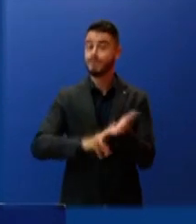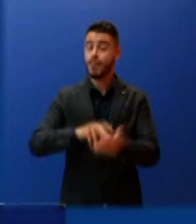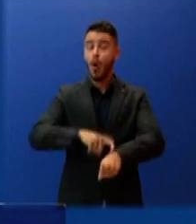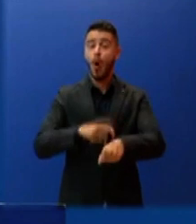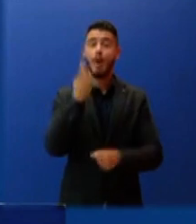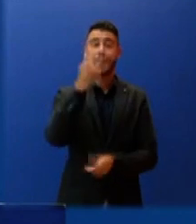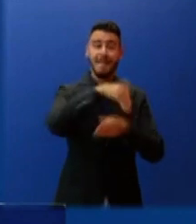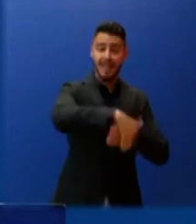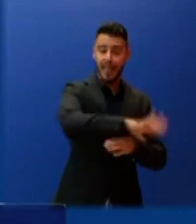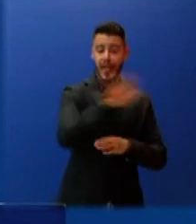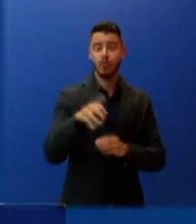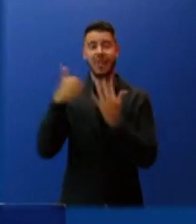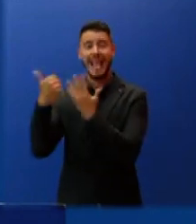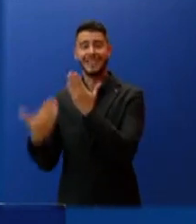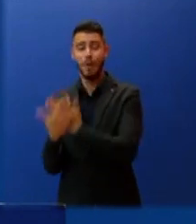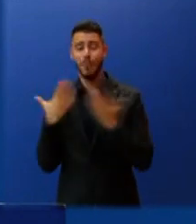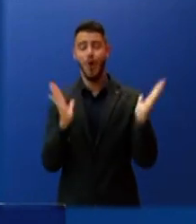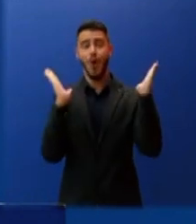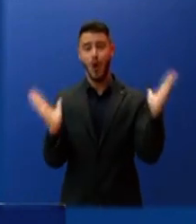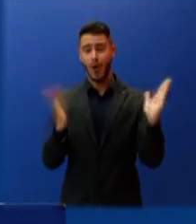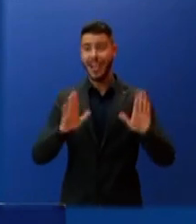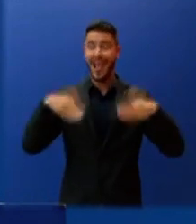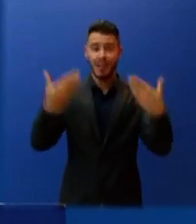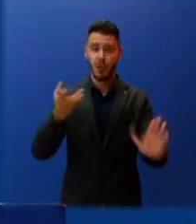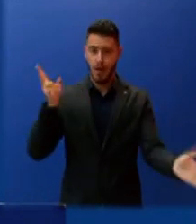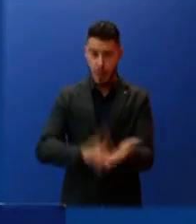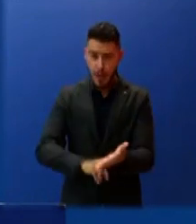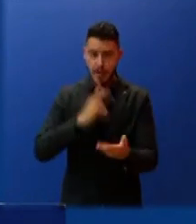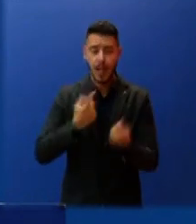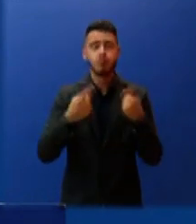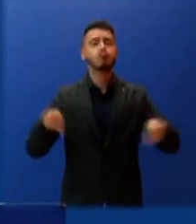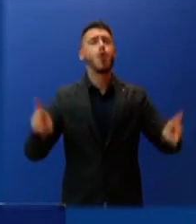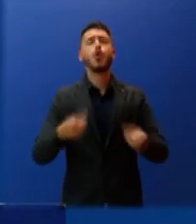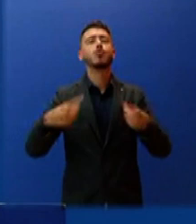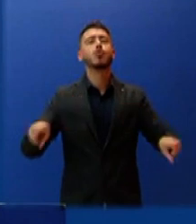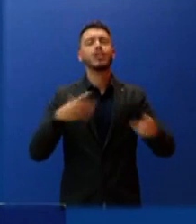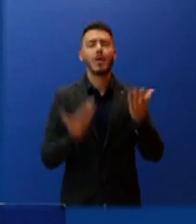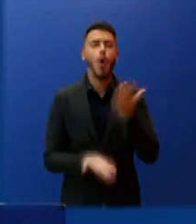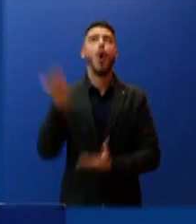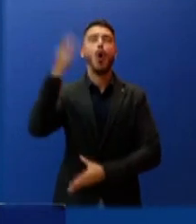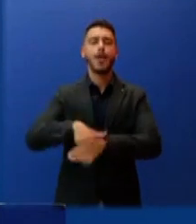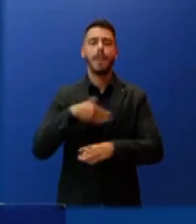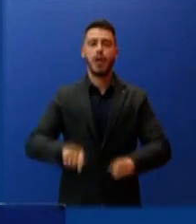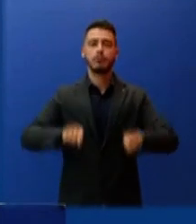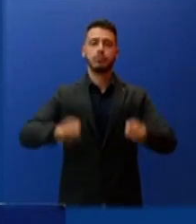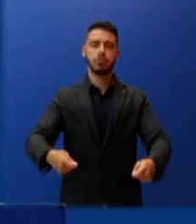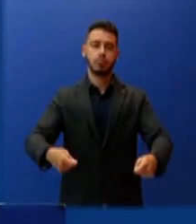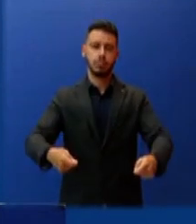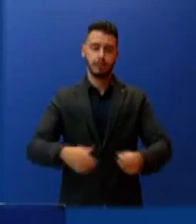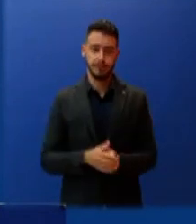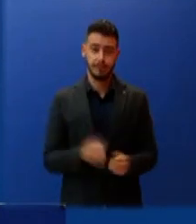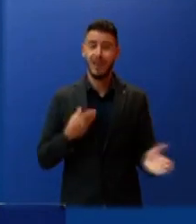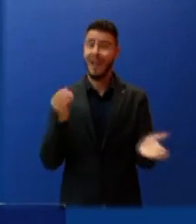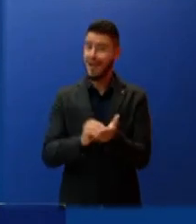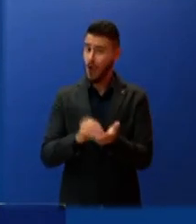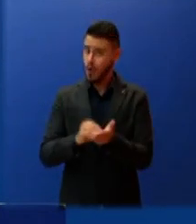βράδυ ως τις έξι το πρωί, καθώς και η μουσική καθ' όλη τη διάρκεια του 24 ώρου. Στο μεταξύ, δημοσιεύτηκε η σχετική κία